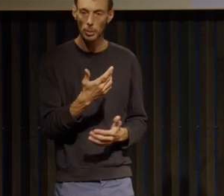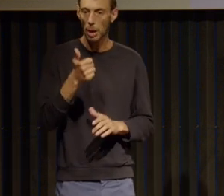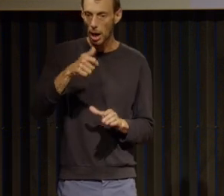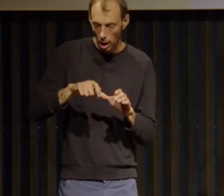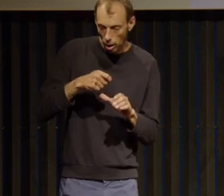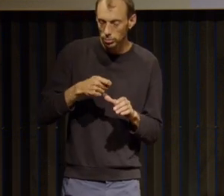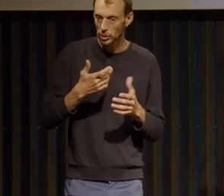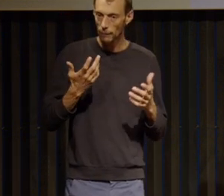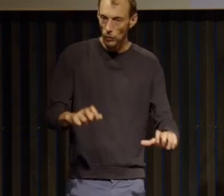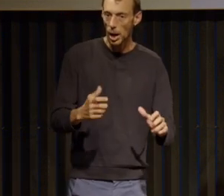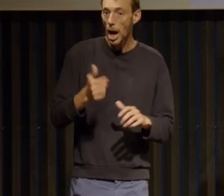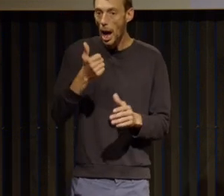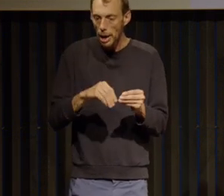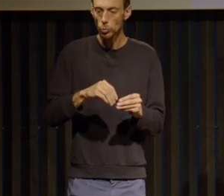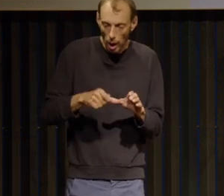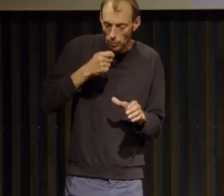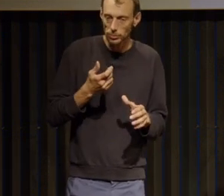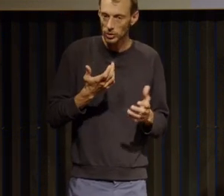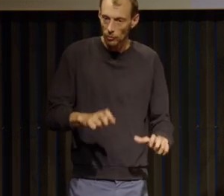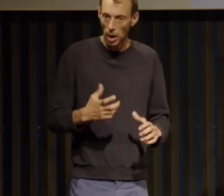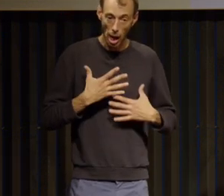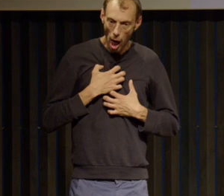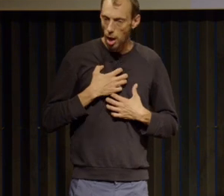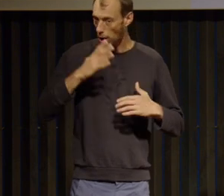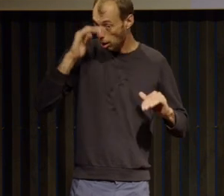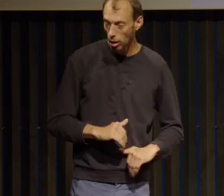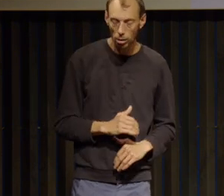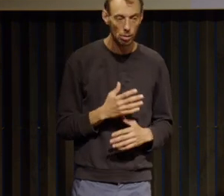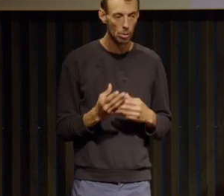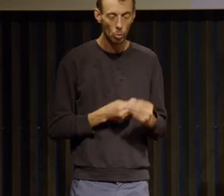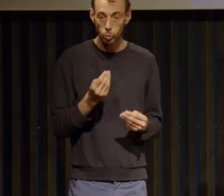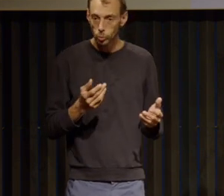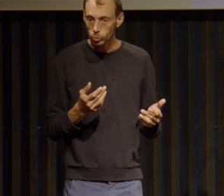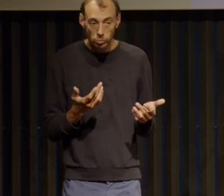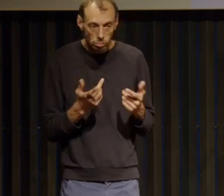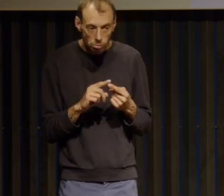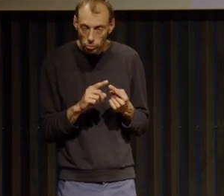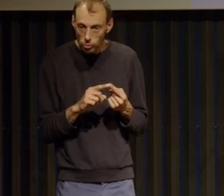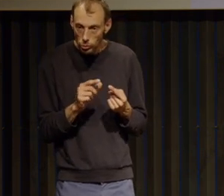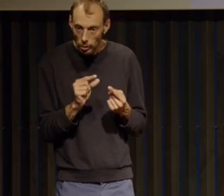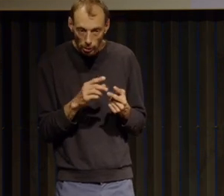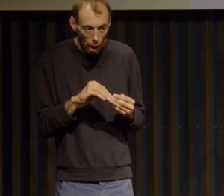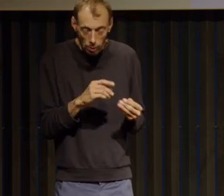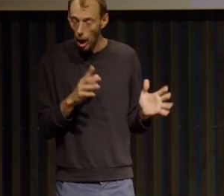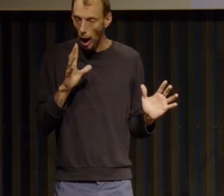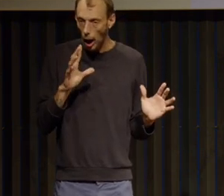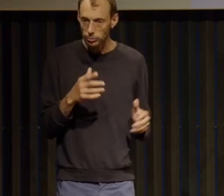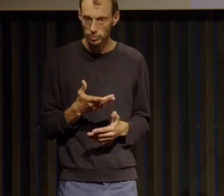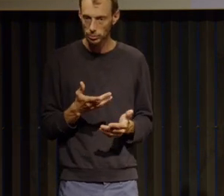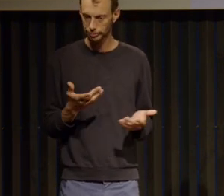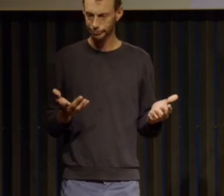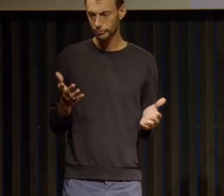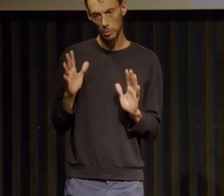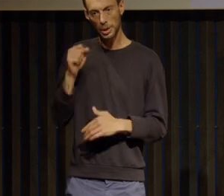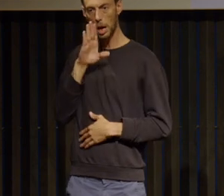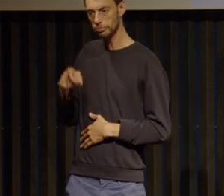générer une crise d'angoisse pas possible donc en fait le livre fournit ces clés de compréhension là et je pense que ça ça peut être très utile